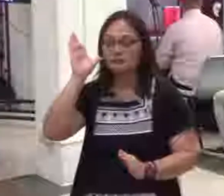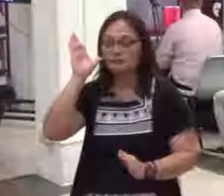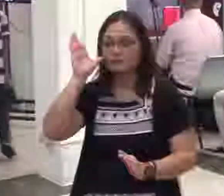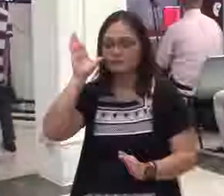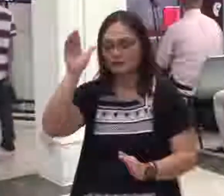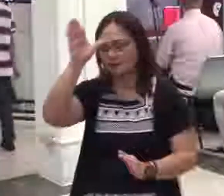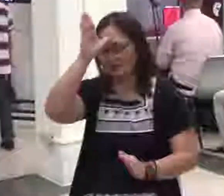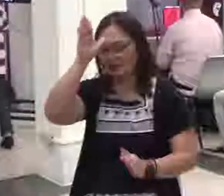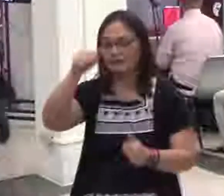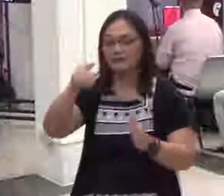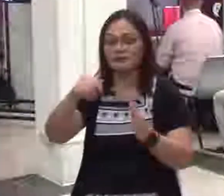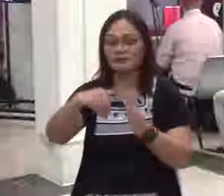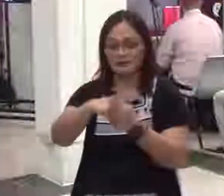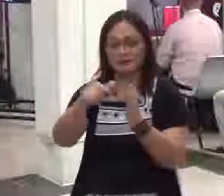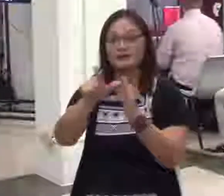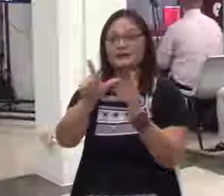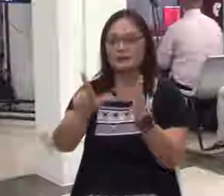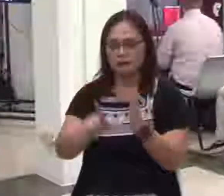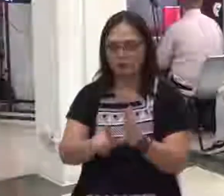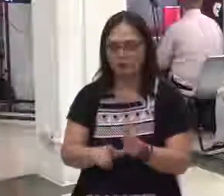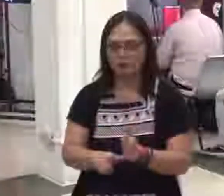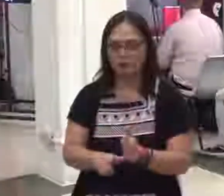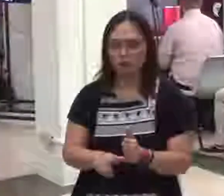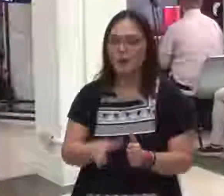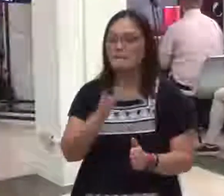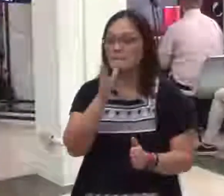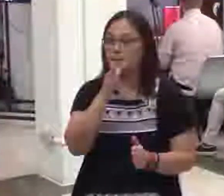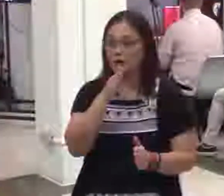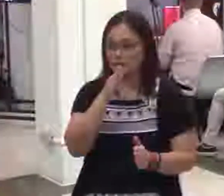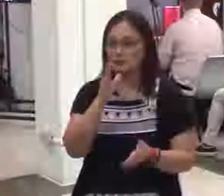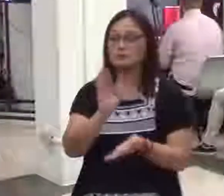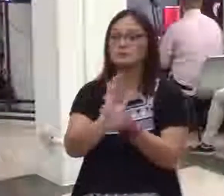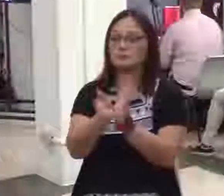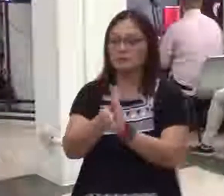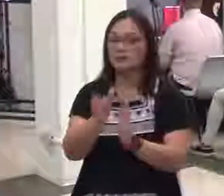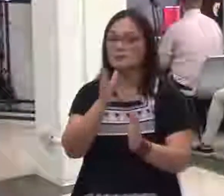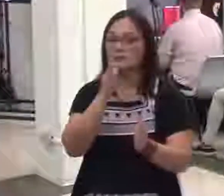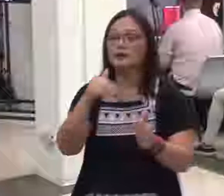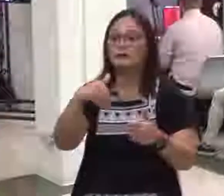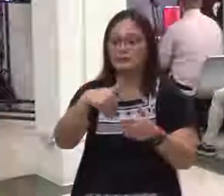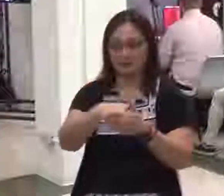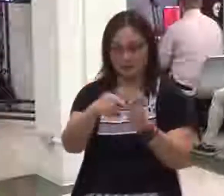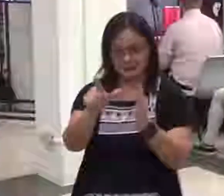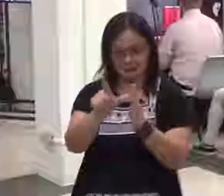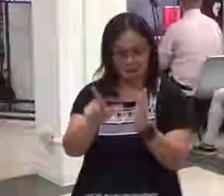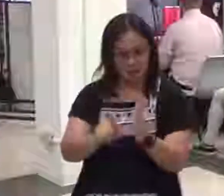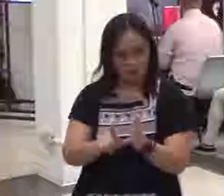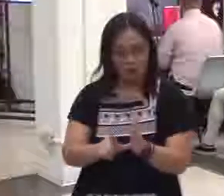Wife? Anong nagiging siya? The wife becomes the law.